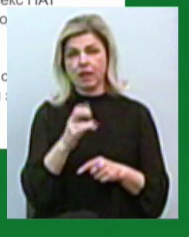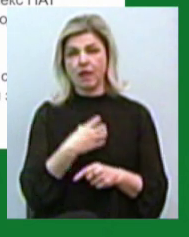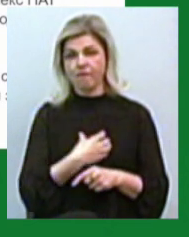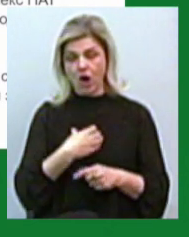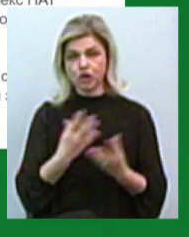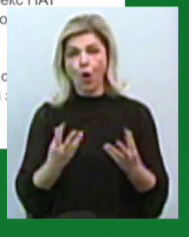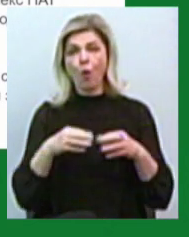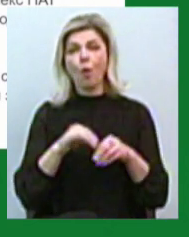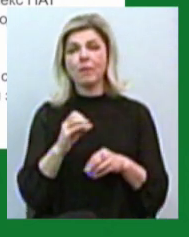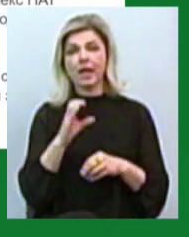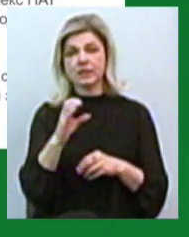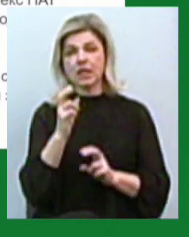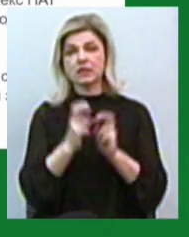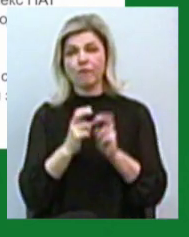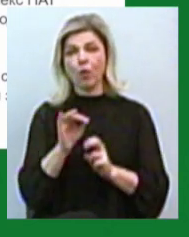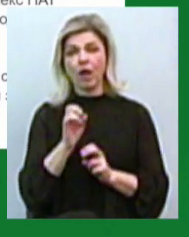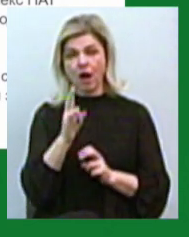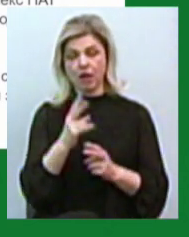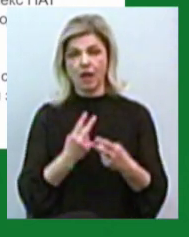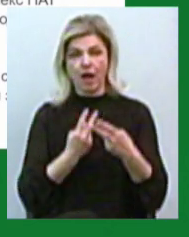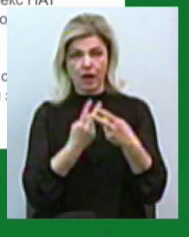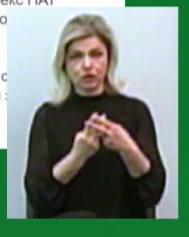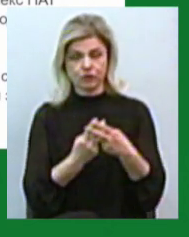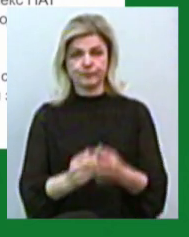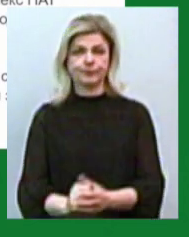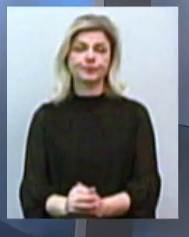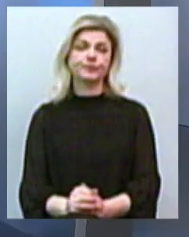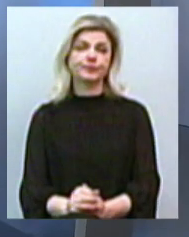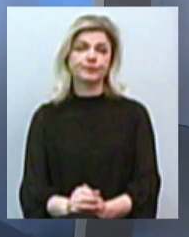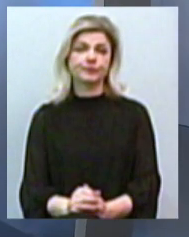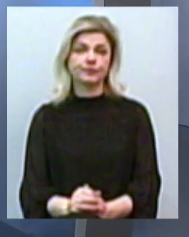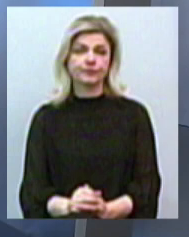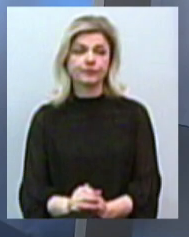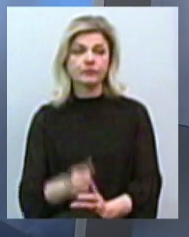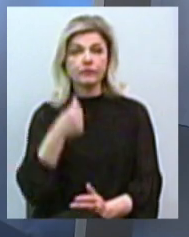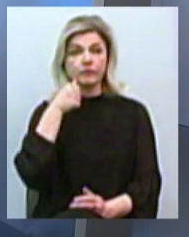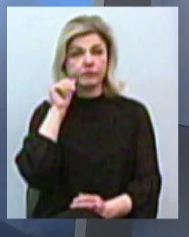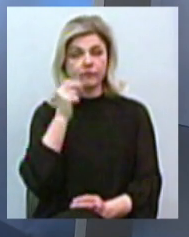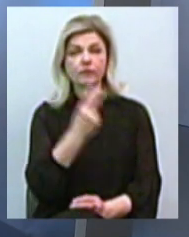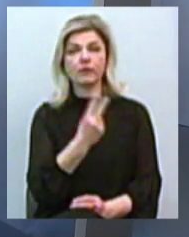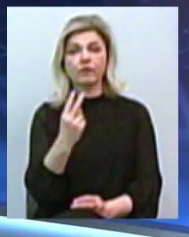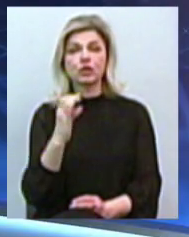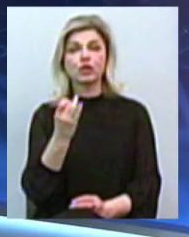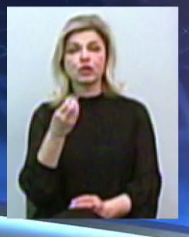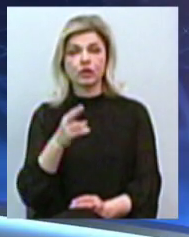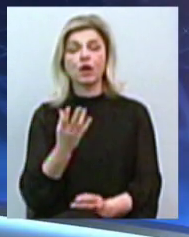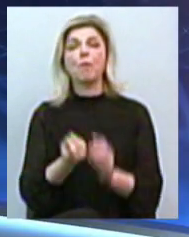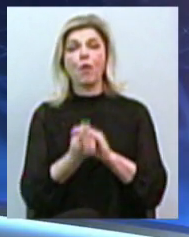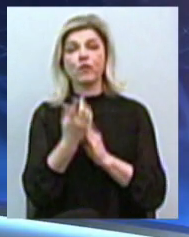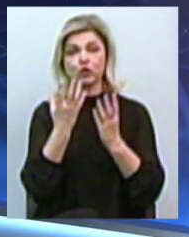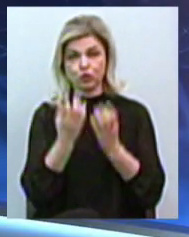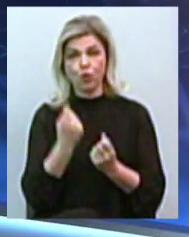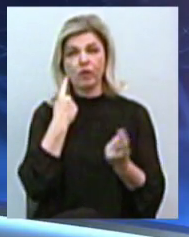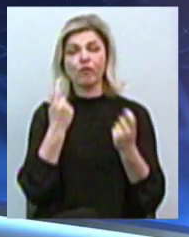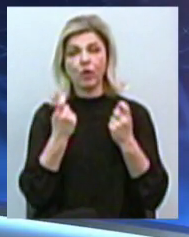«Миколаївський судовий заводокеан» накладено арешт. Кінець цитати. Ну і вчора, 22 січня, з'явилася ще одна інформація